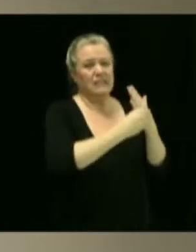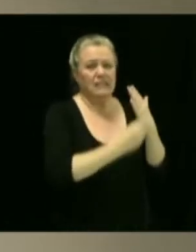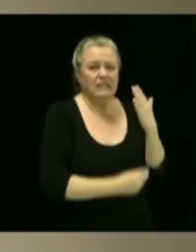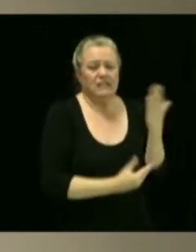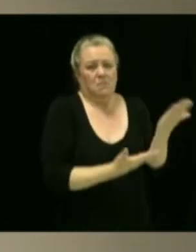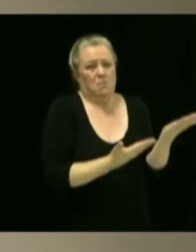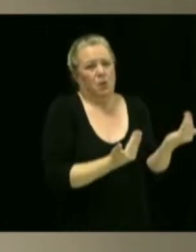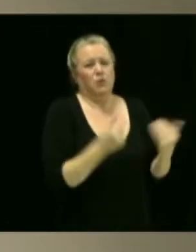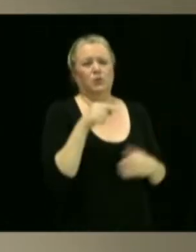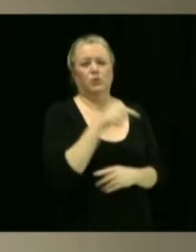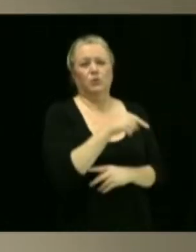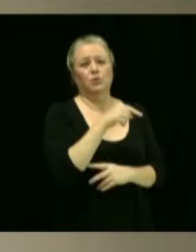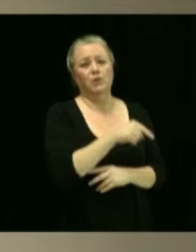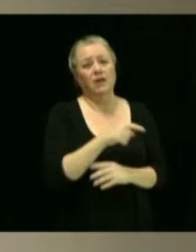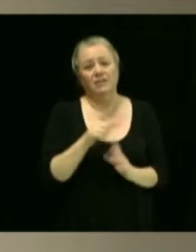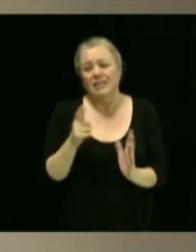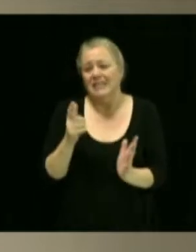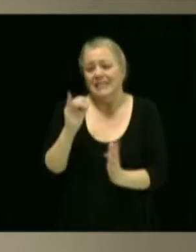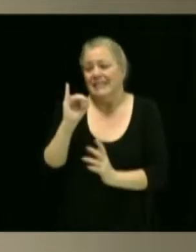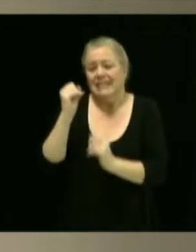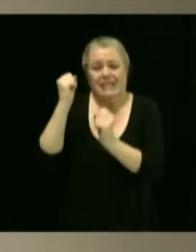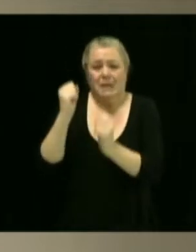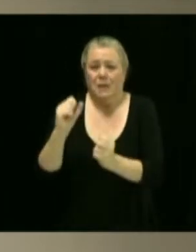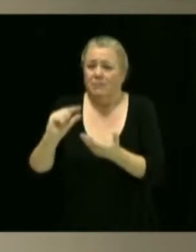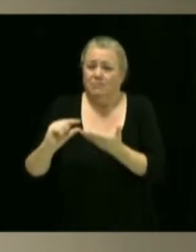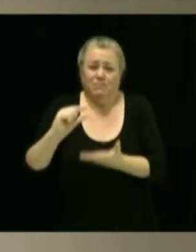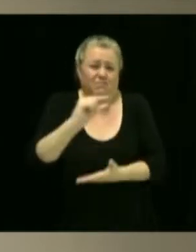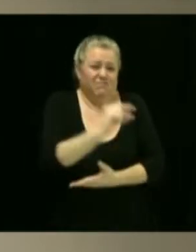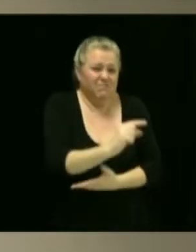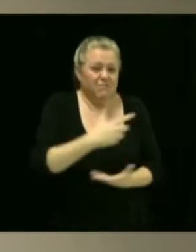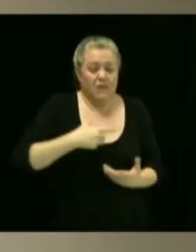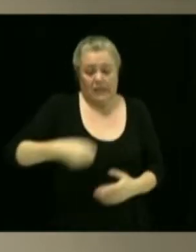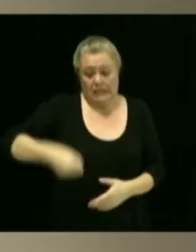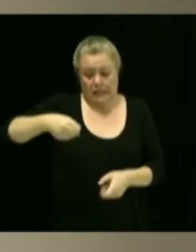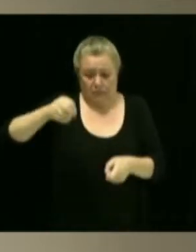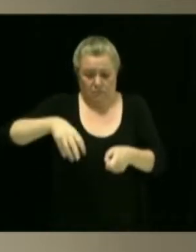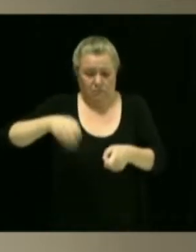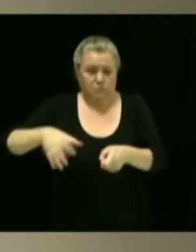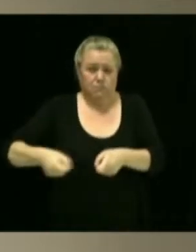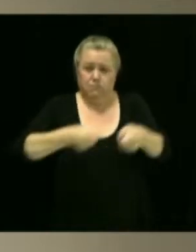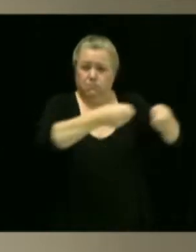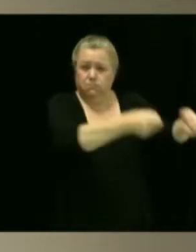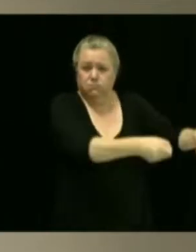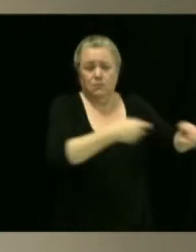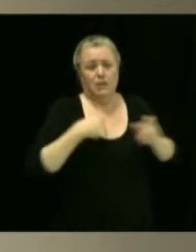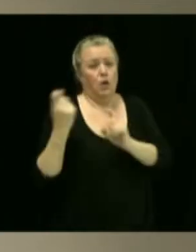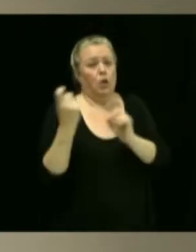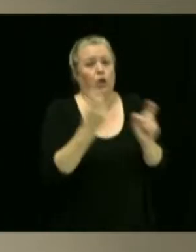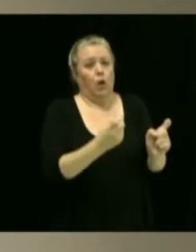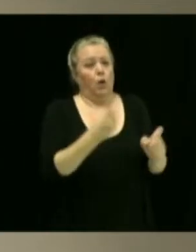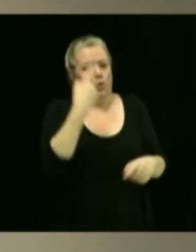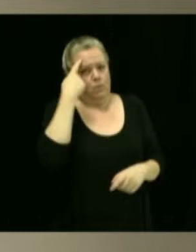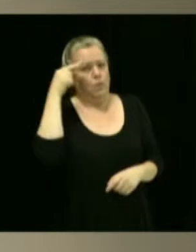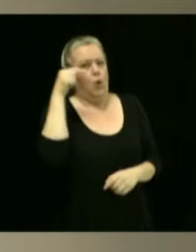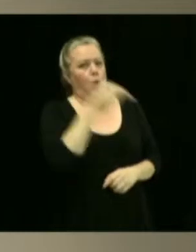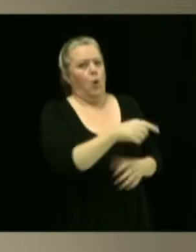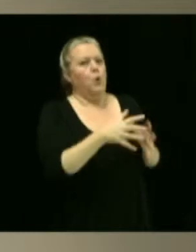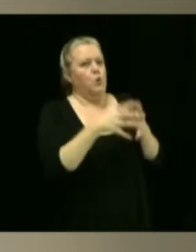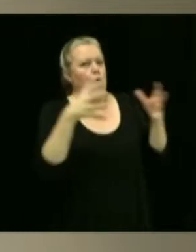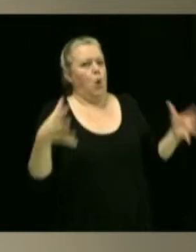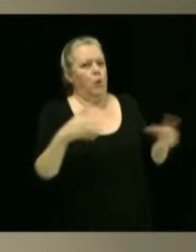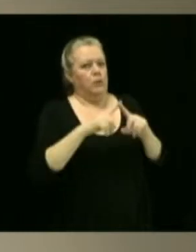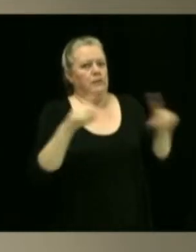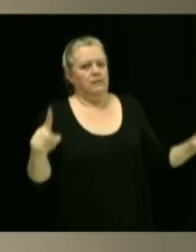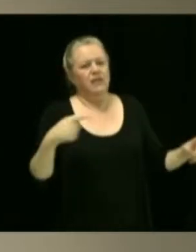un petit geste, si peu soit-il, que de donner un sac, que de donner un don, peut faire toute une différence. Alors, j'invite les Victoria-Villois à la générosité.